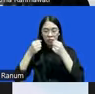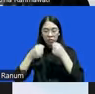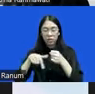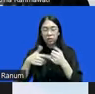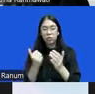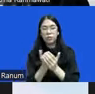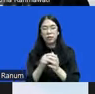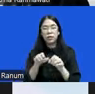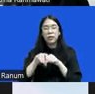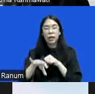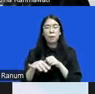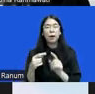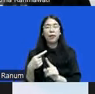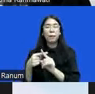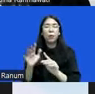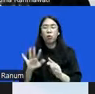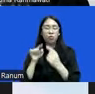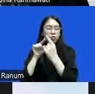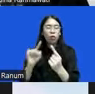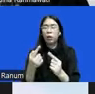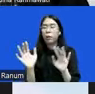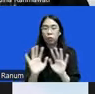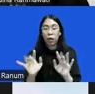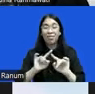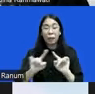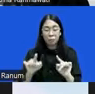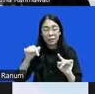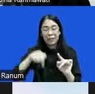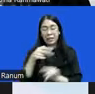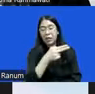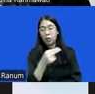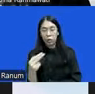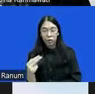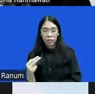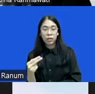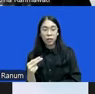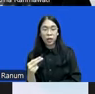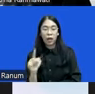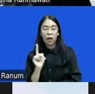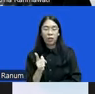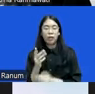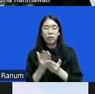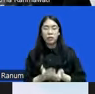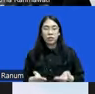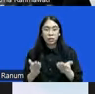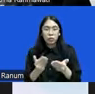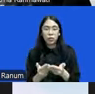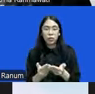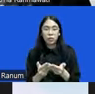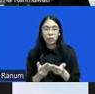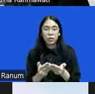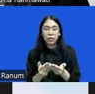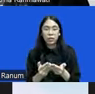sebagai tujuan utama nah sayangnya di konteks Indonesia ada kondisi hansing ada